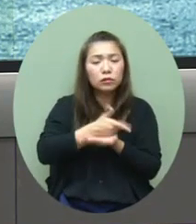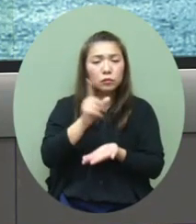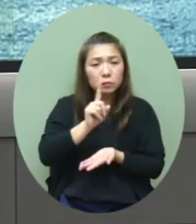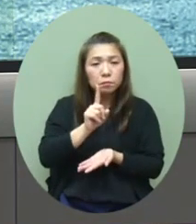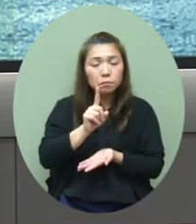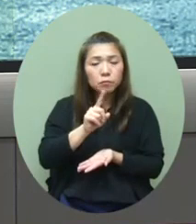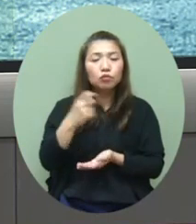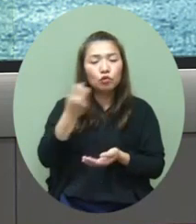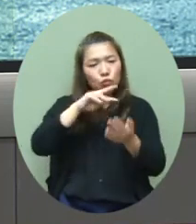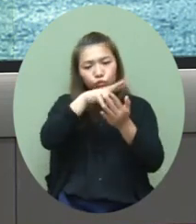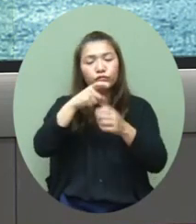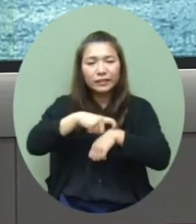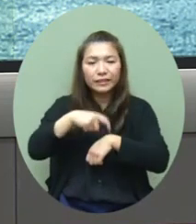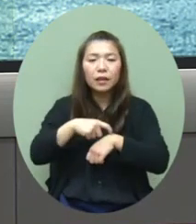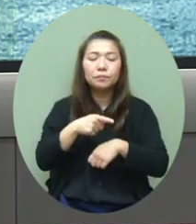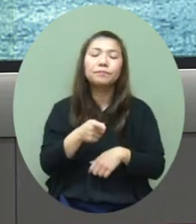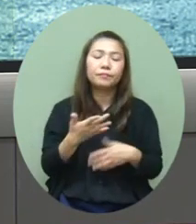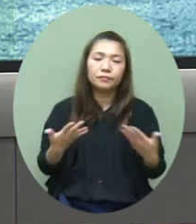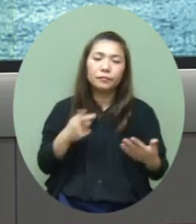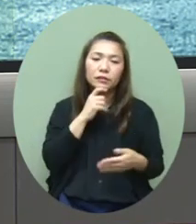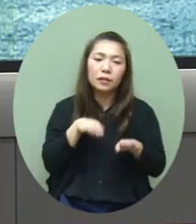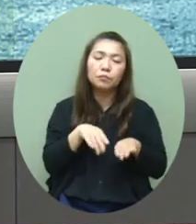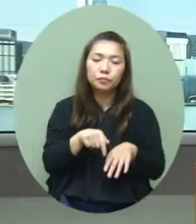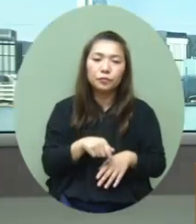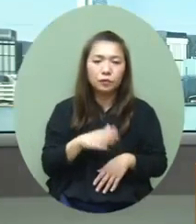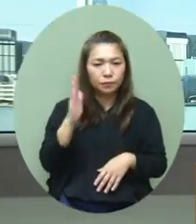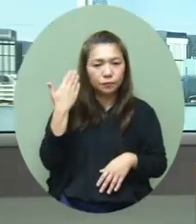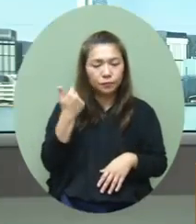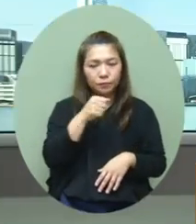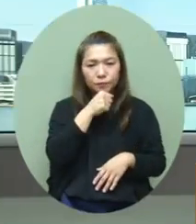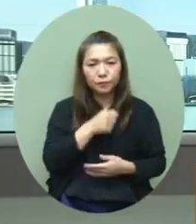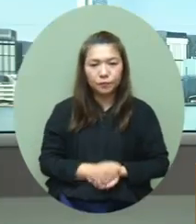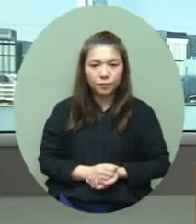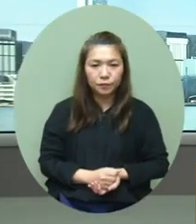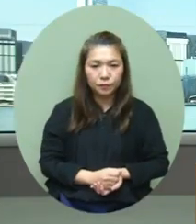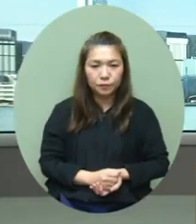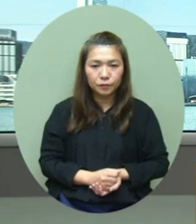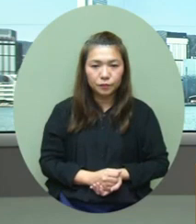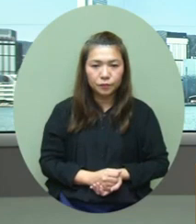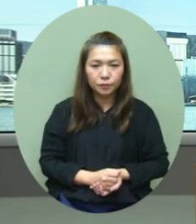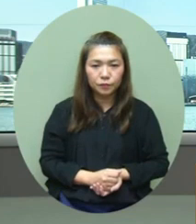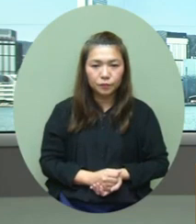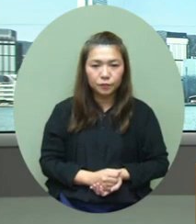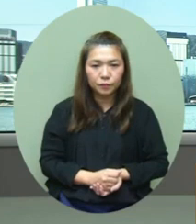而有些更改的時間大致上是這樣有什麼問題是行和這事件件的劃